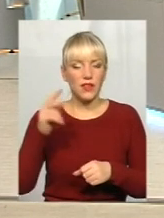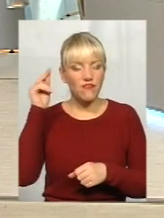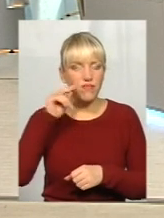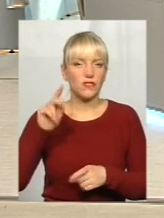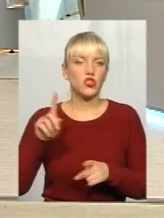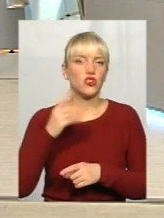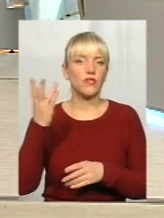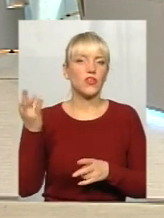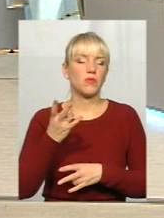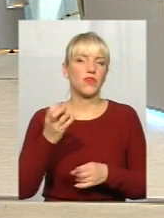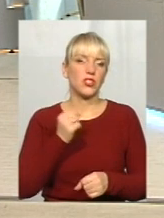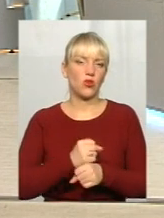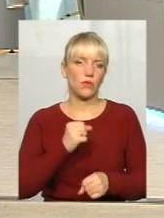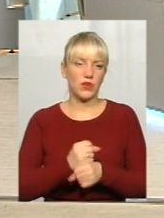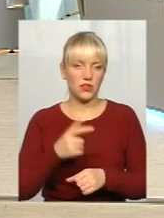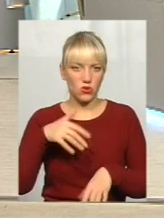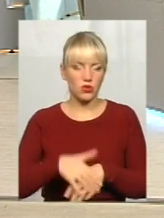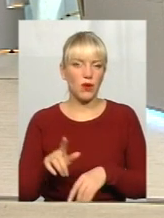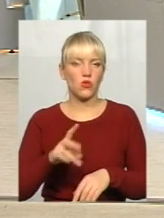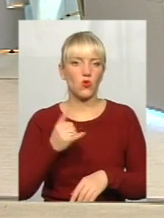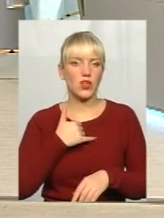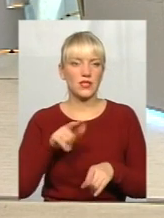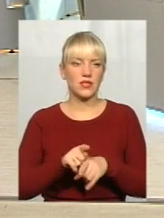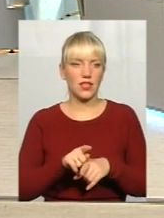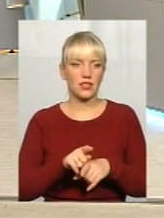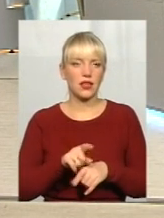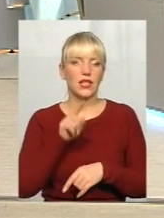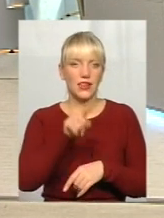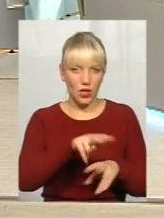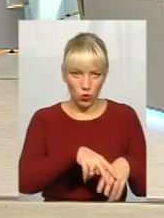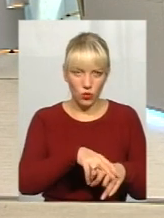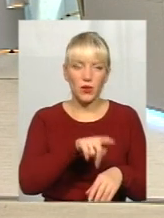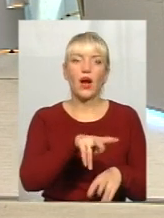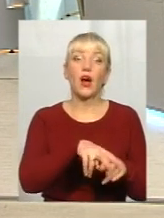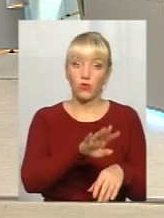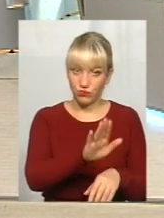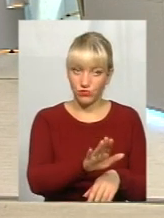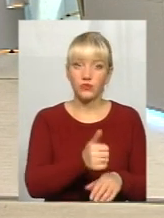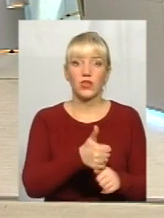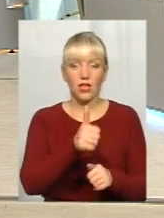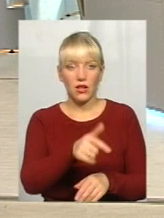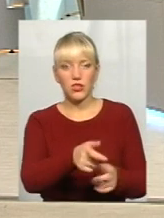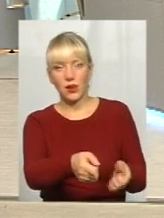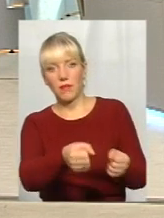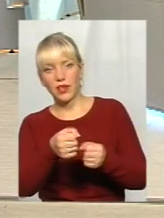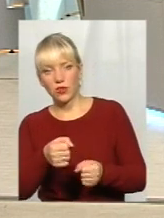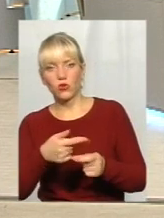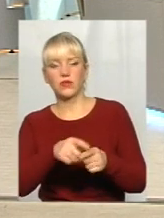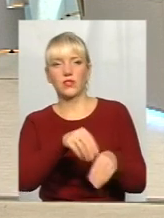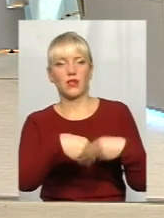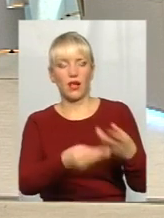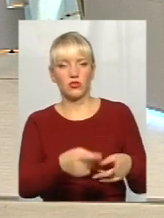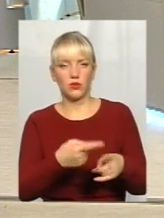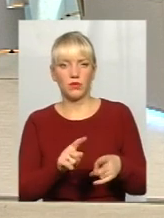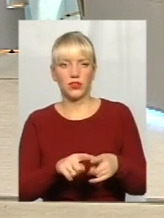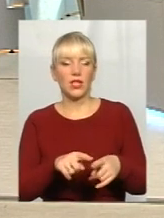що вони мають робити. Розумієте? А то в нас так. Ти кум? Ага. Ти кум там того, що треба. Тебе протягнули за вухо, ти вже губернатор. Ось що в нас було.